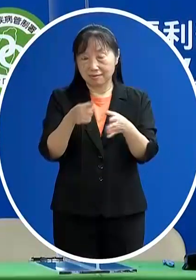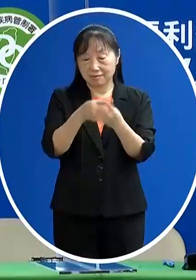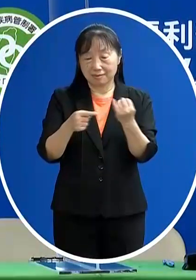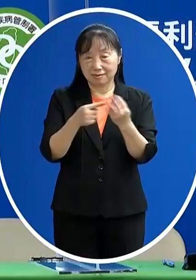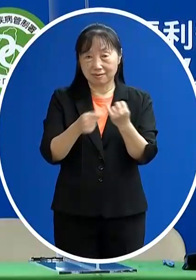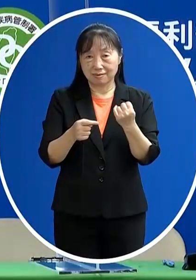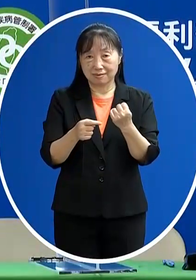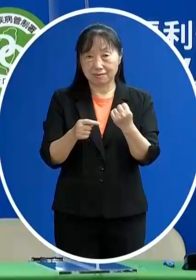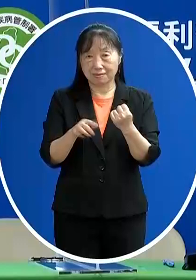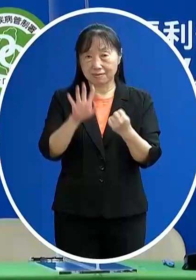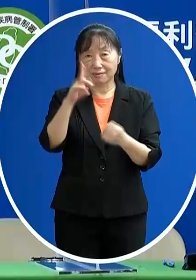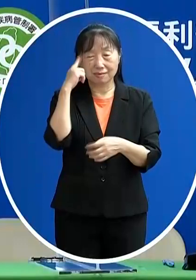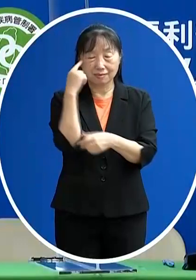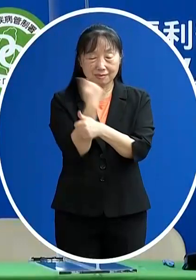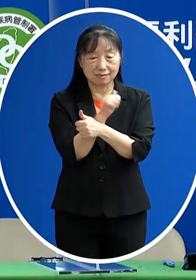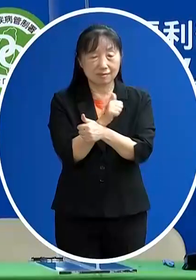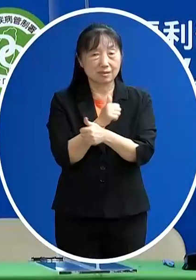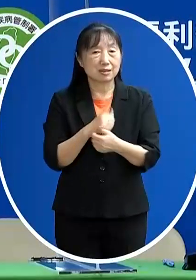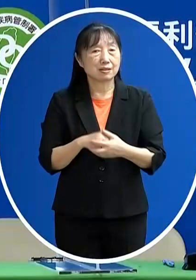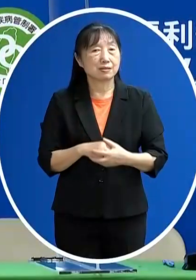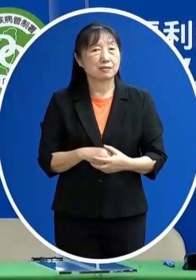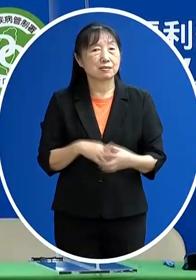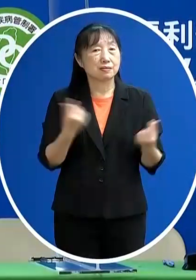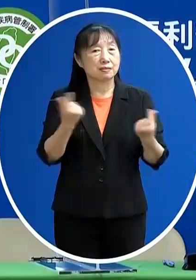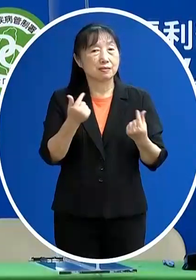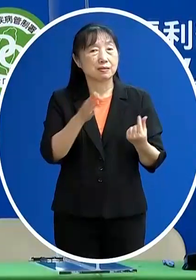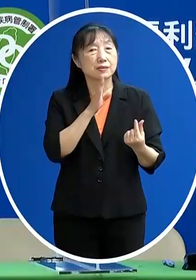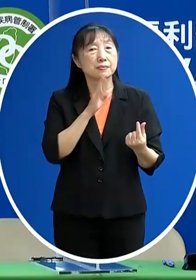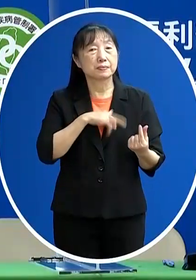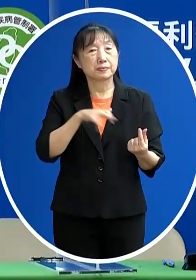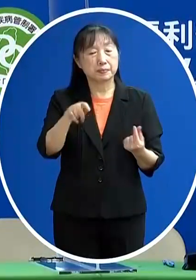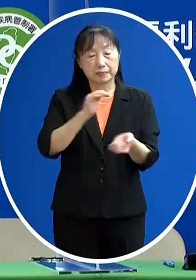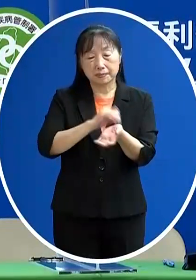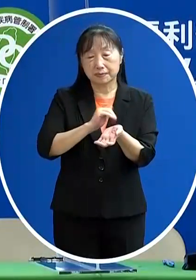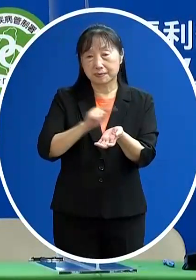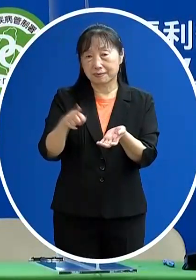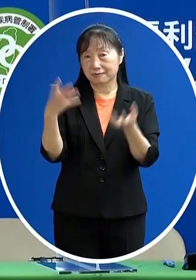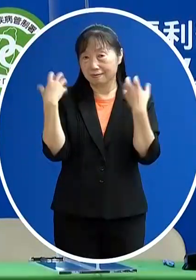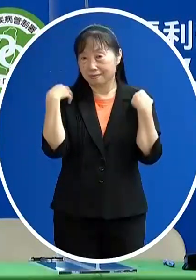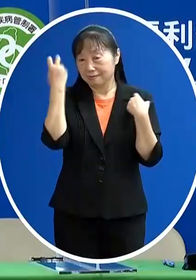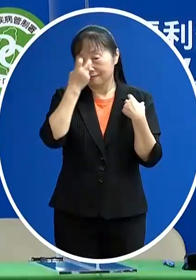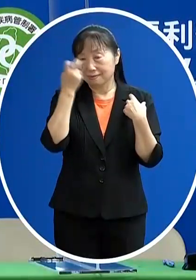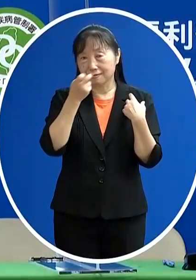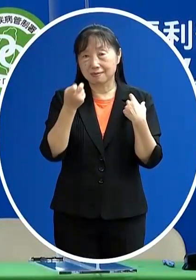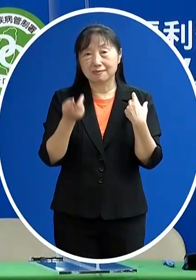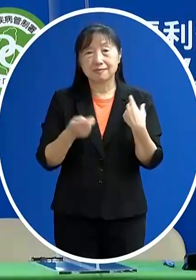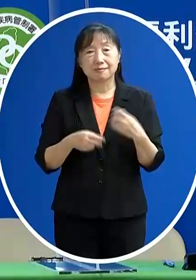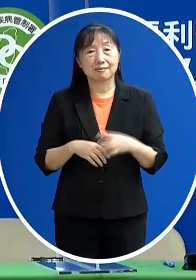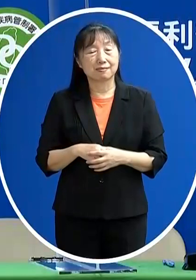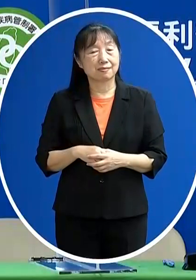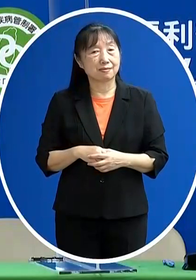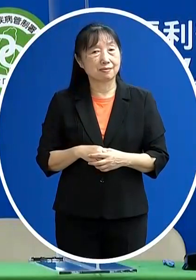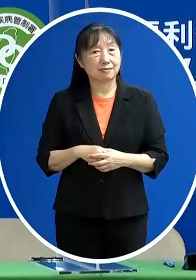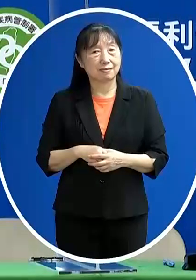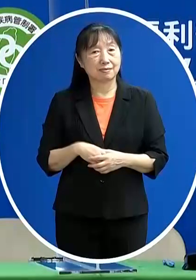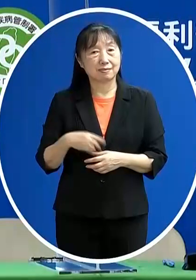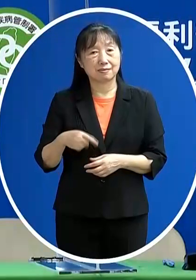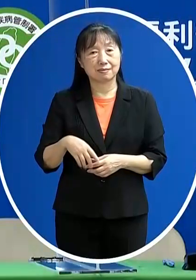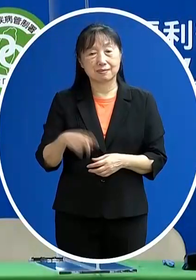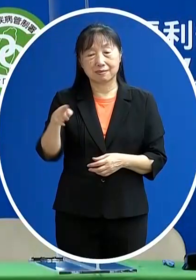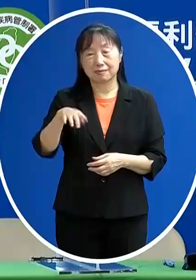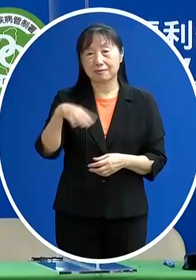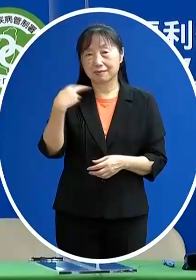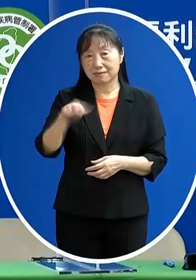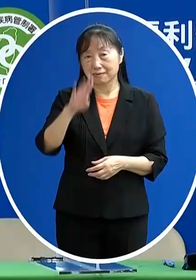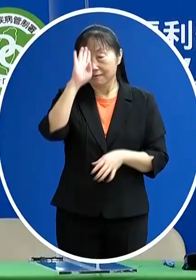考慮到我們的很多的比如說醫療量 目前醫療量的使用我們的這個防疫的履